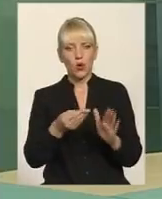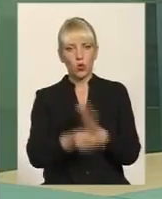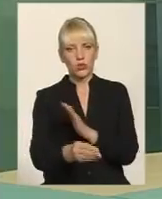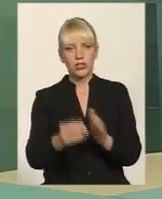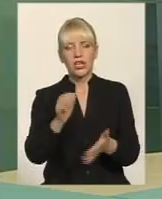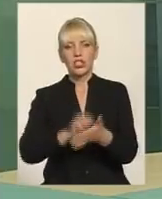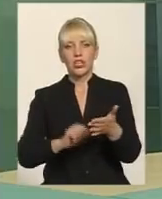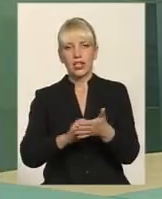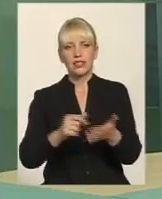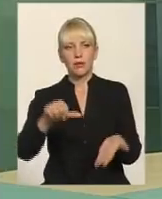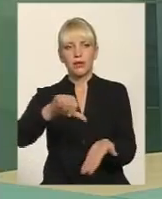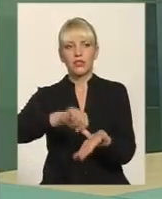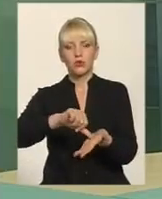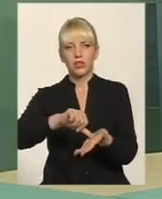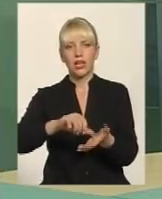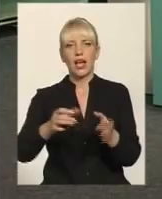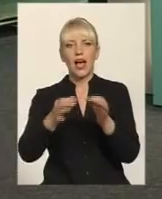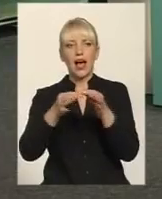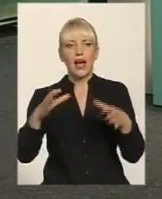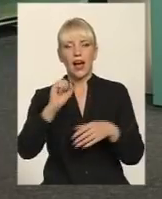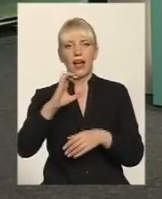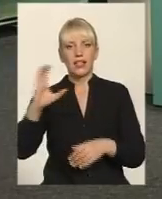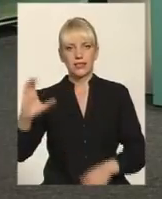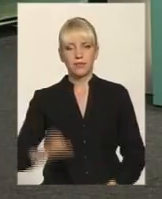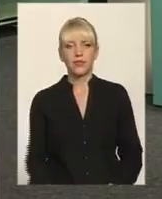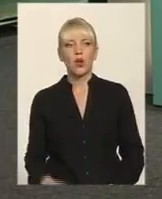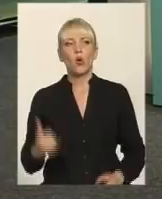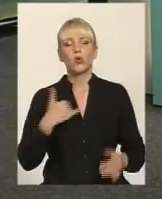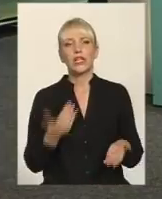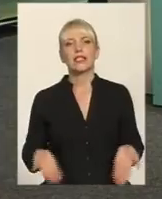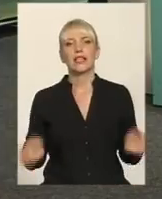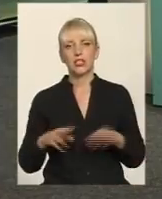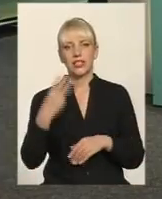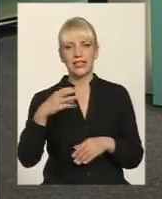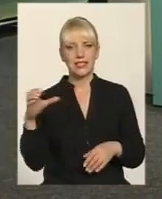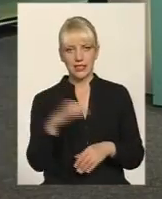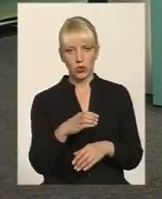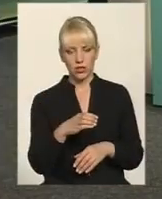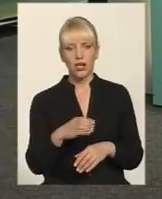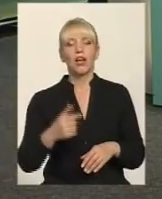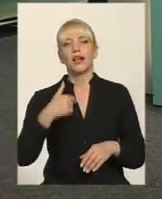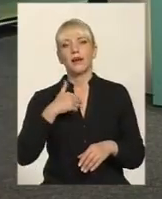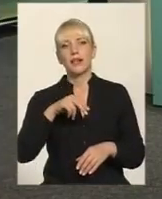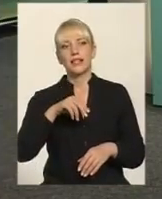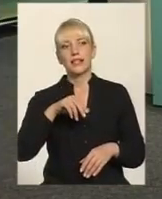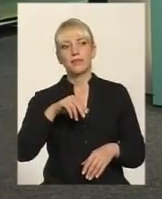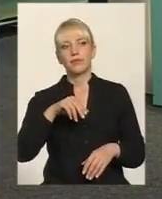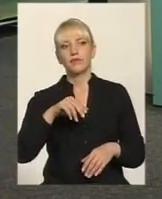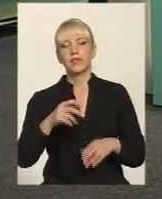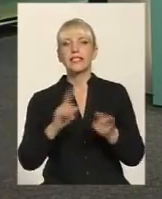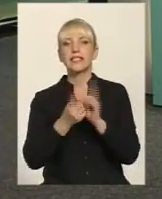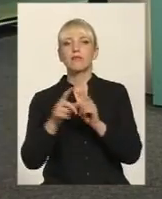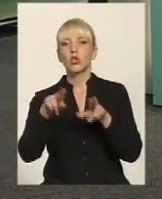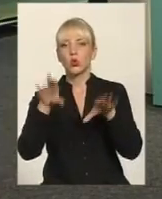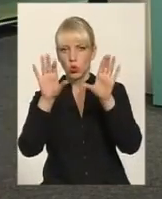присутність на території атомної станції. У нас залишається буквально на 30 секунд. Все-таки, пане Андрію, зміни до